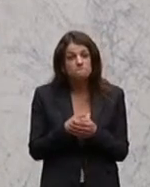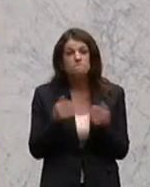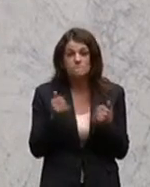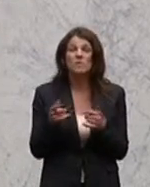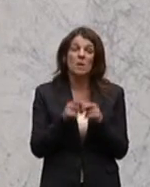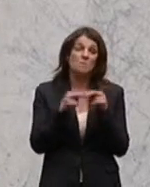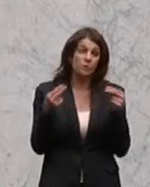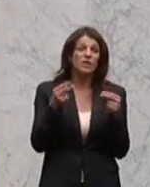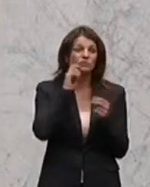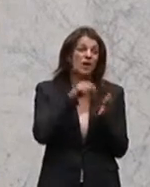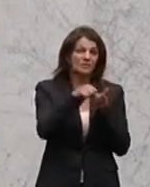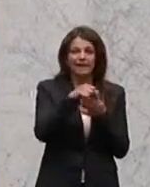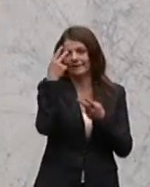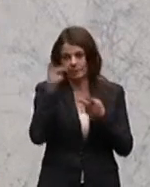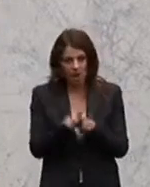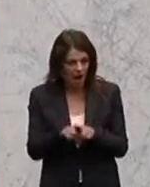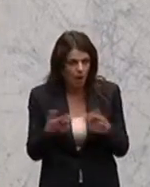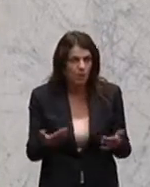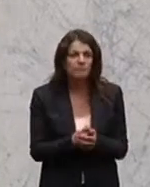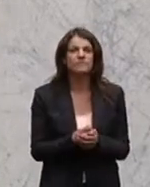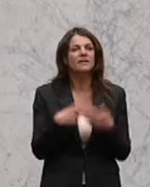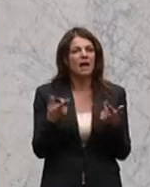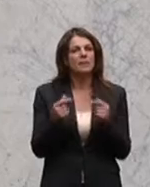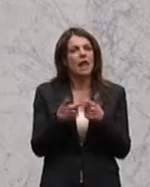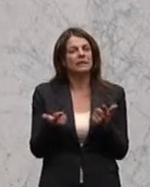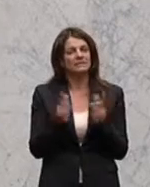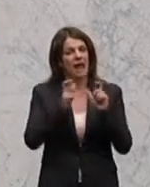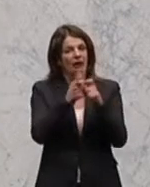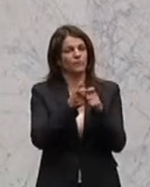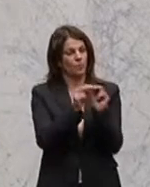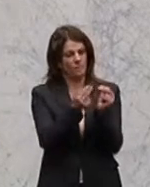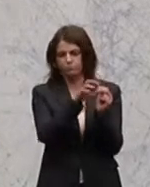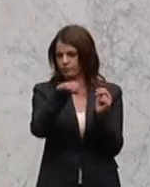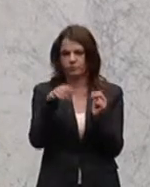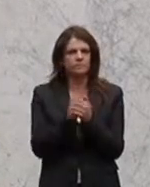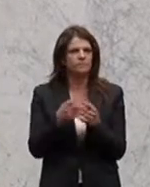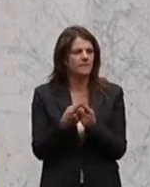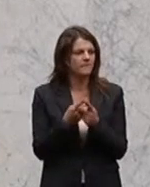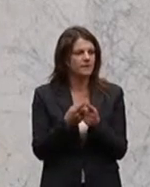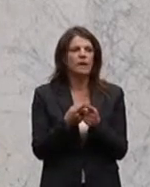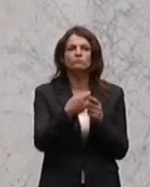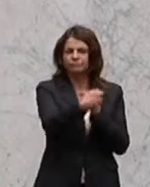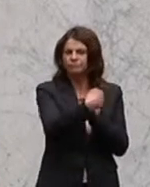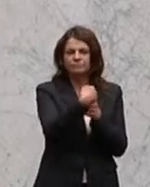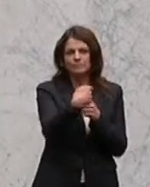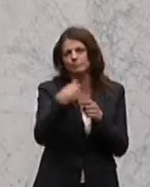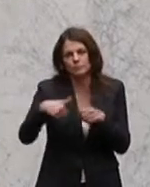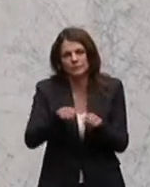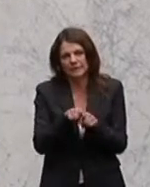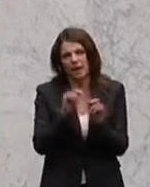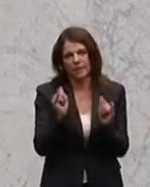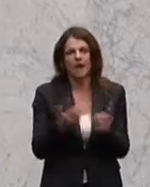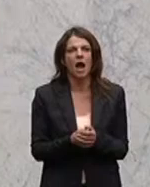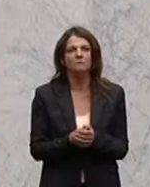Bundessteuerzahler gemeint war, weil das dadurch dann über die Landeshaftungsverbünde ein bisschen was beigesteuert werden müsste,